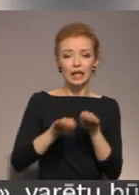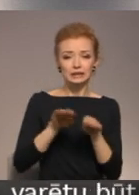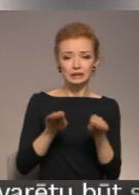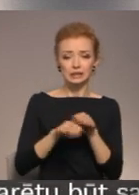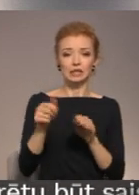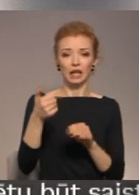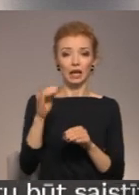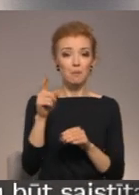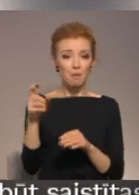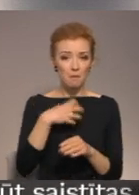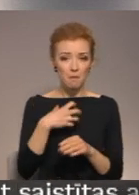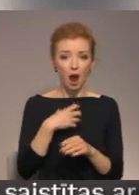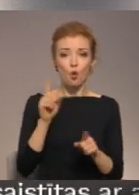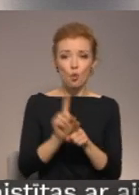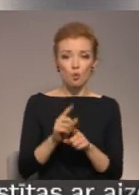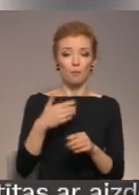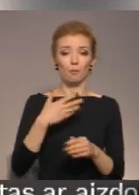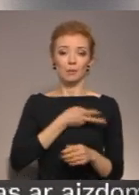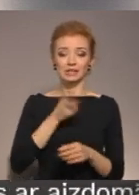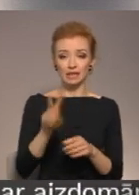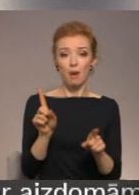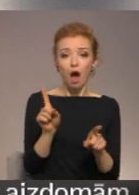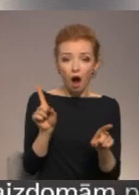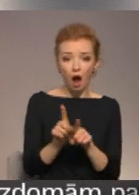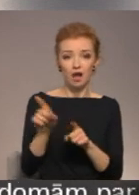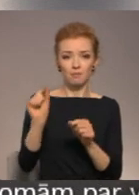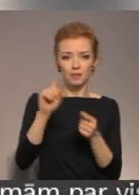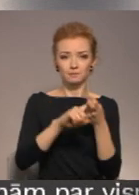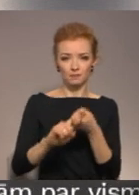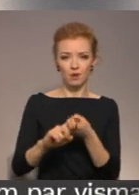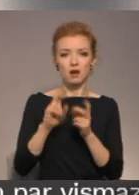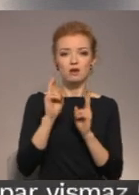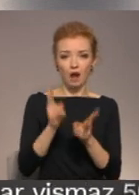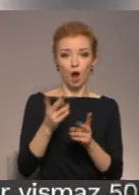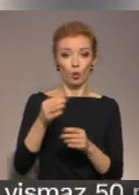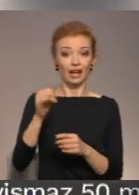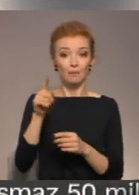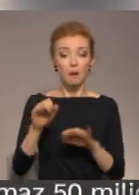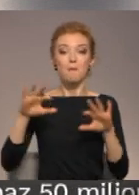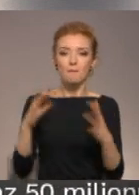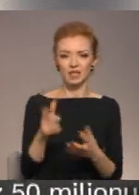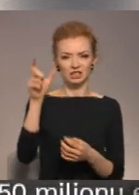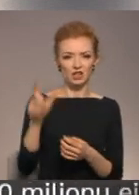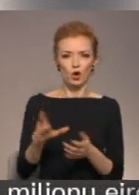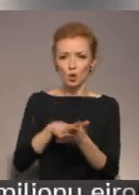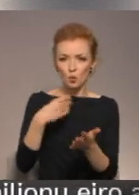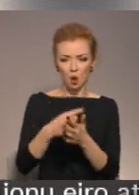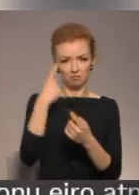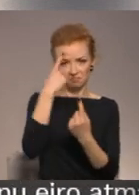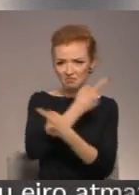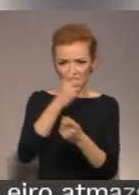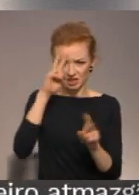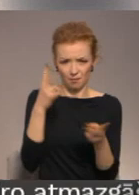un arī mirstība no tā nav lielāka, kā no gripas izraisītām komplikācijām. Taču cilvēki joprojām pauži neizpratni, kāpēc